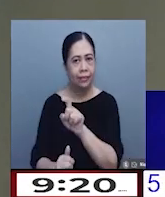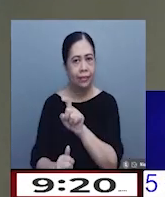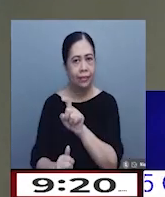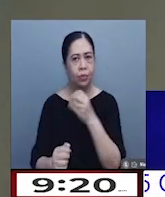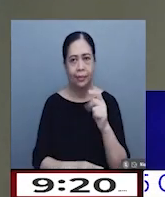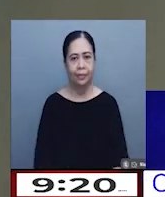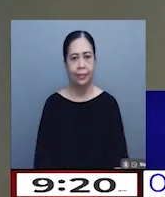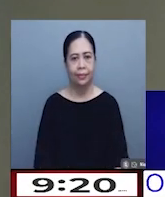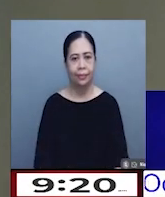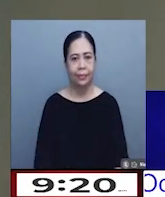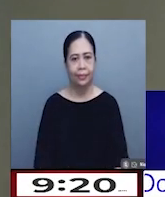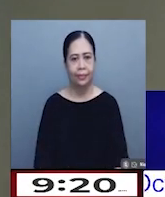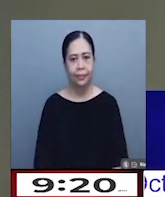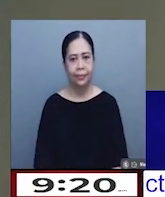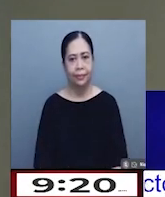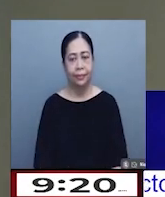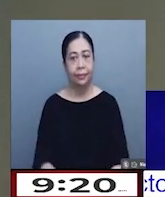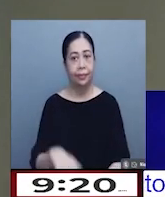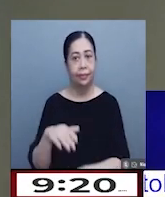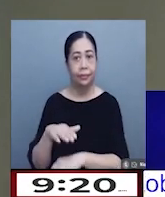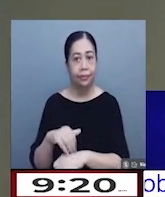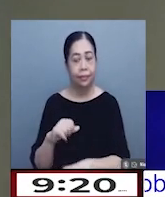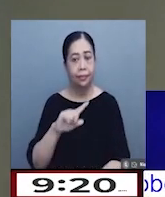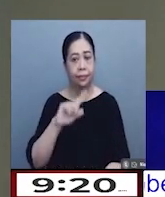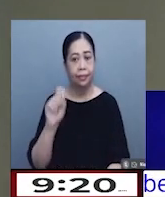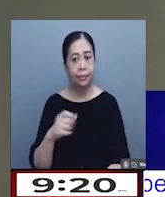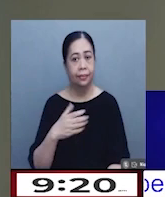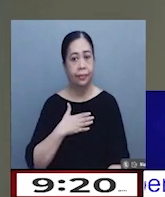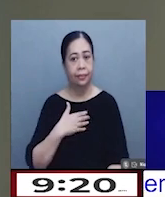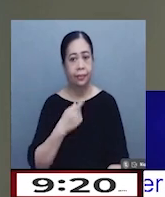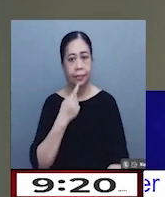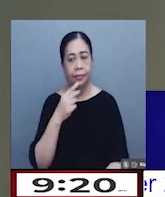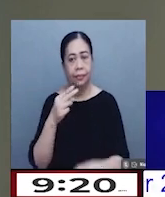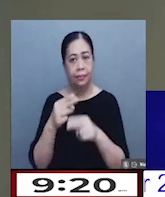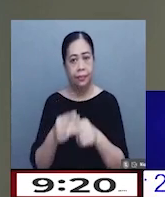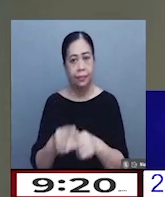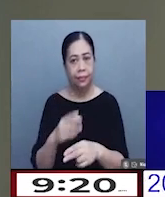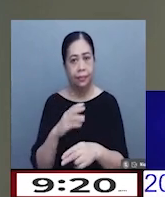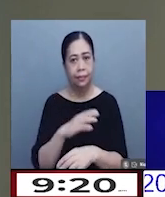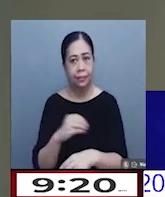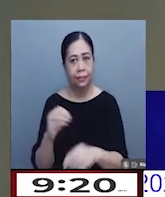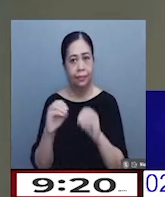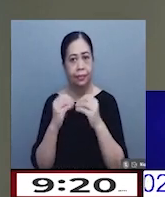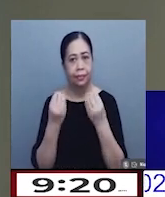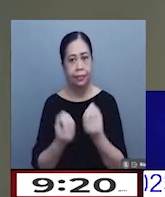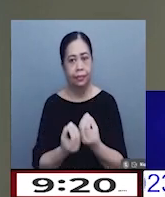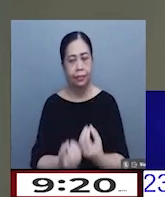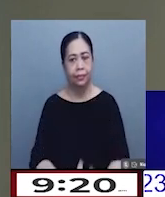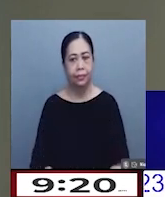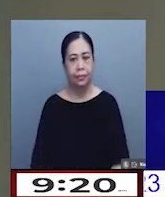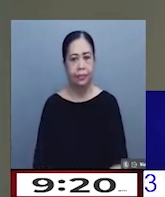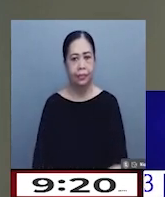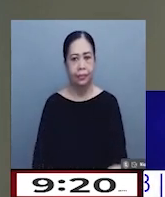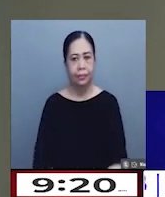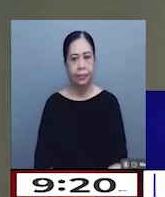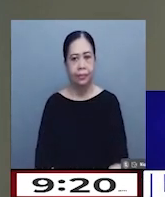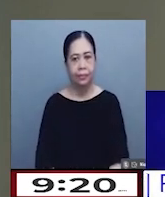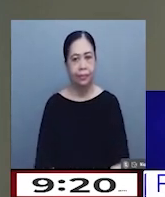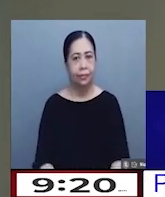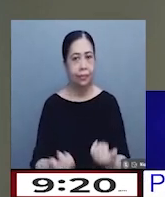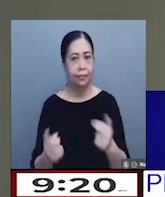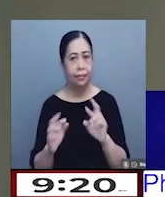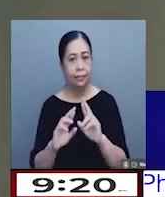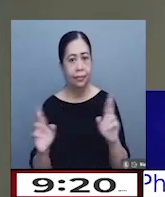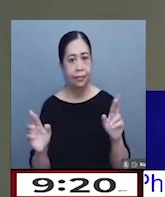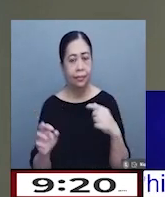Kapag kayo ay natawag upang magtanong, please state your name and organization. Ngayon, handa na po tayo